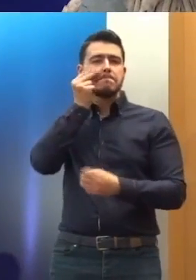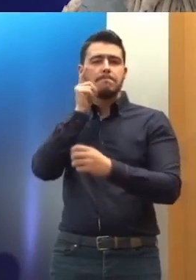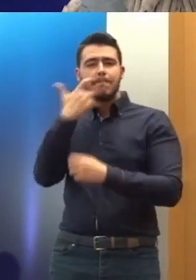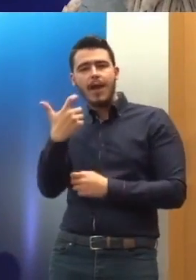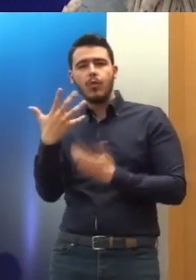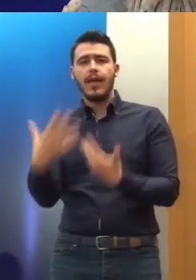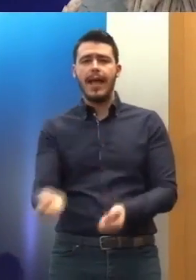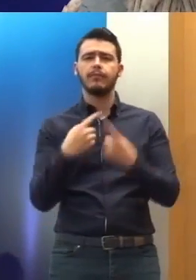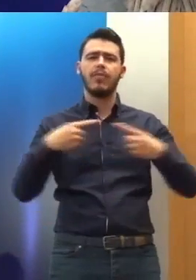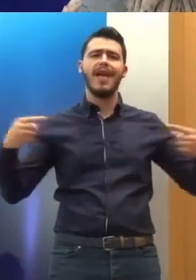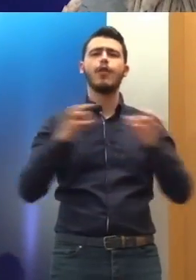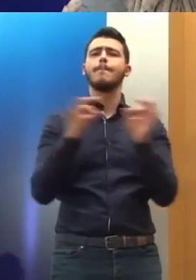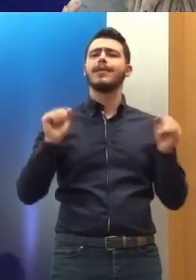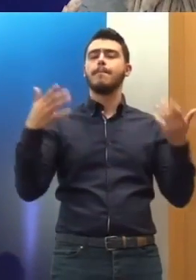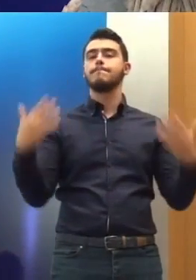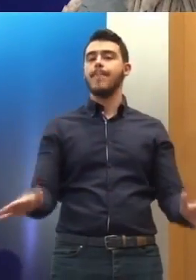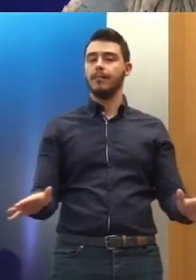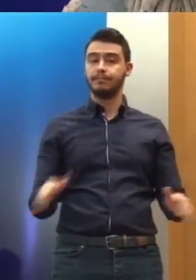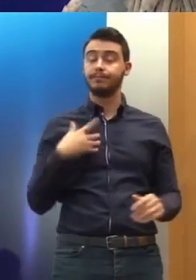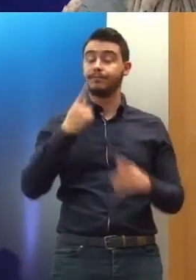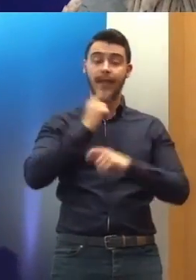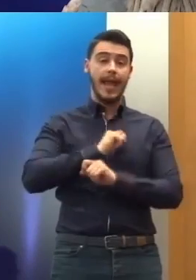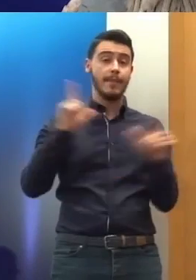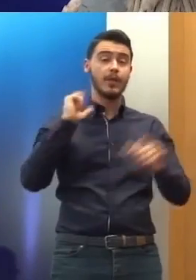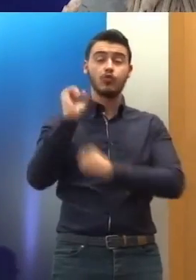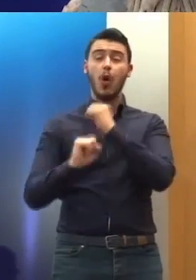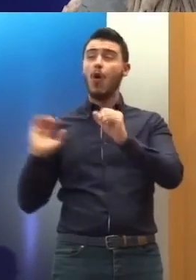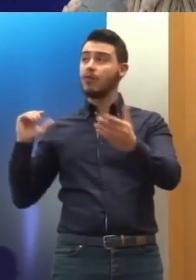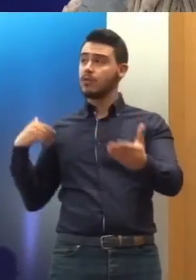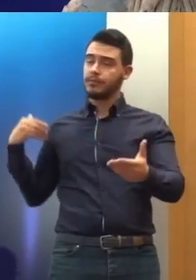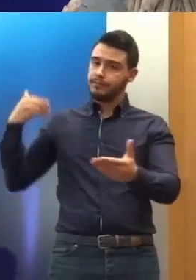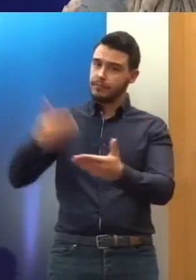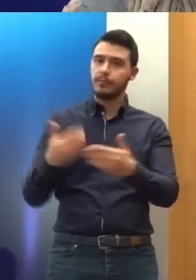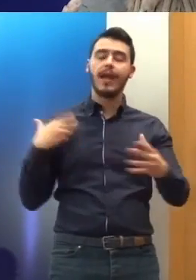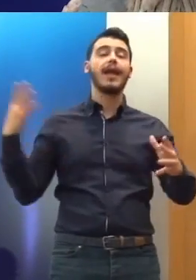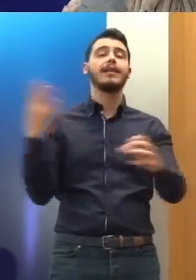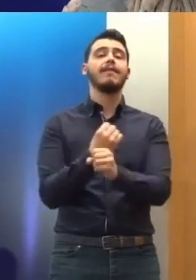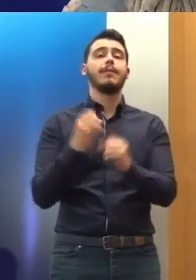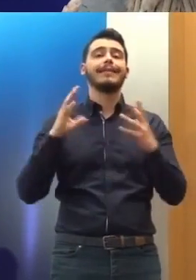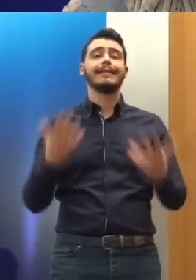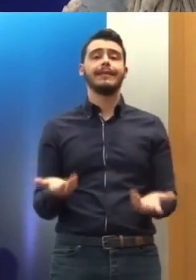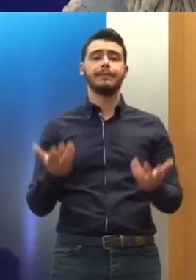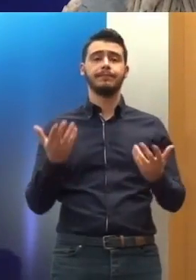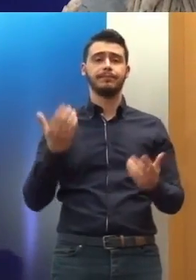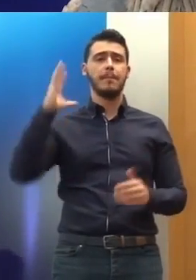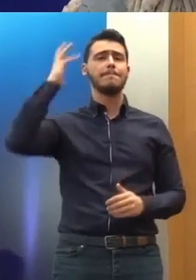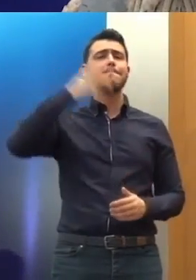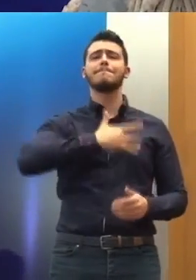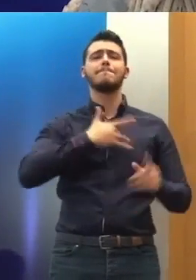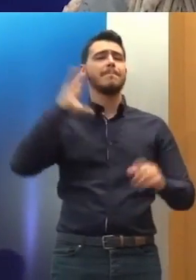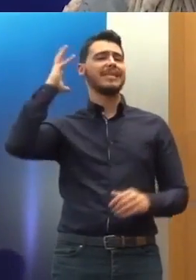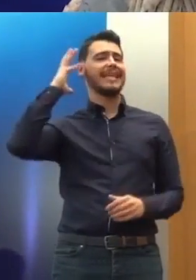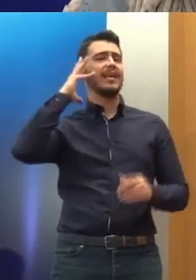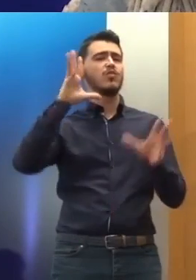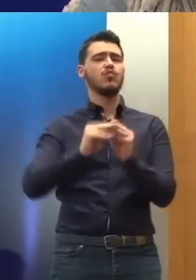Επίσης επιτέλους ύστερα από πολλά χρόνια Εντάχθηκε το ψυχιατρείο του Κορυδαλού στο